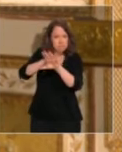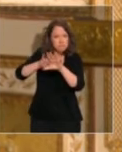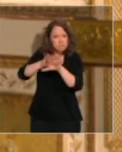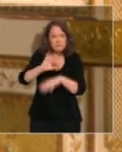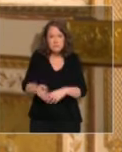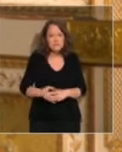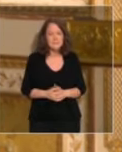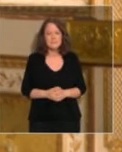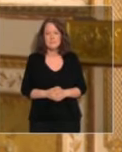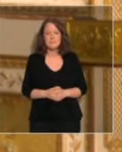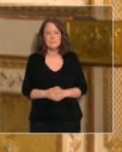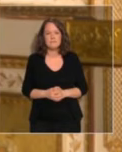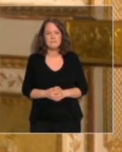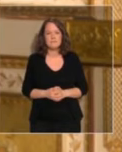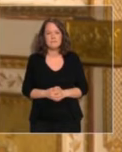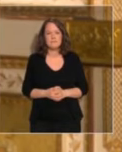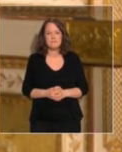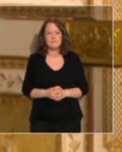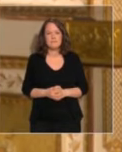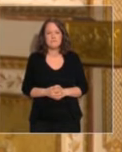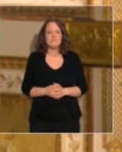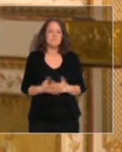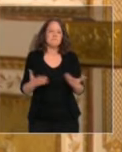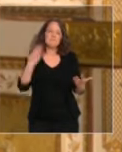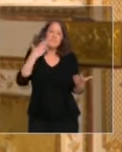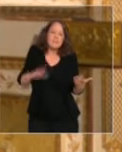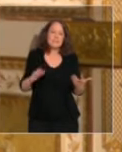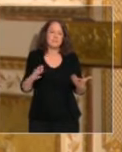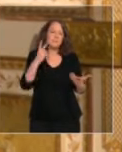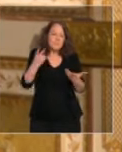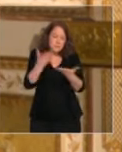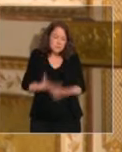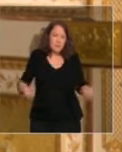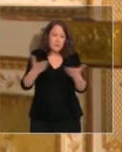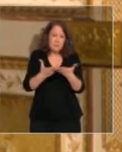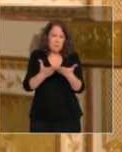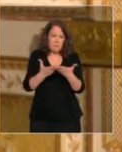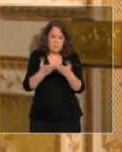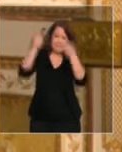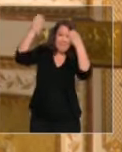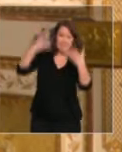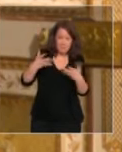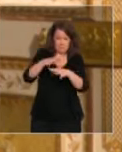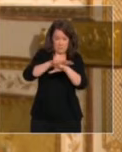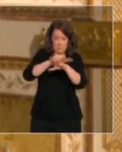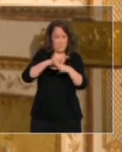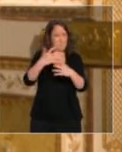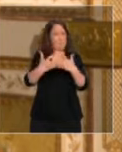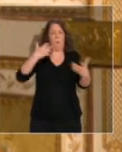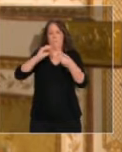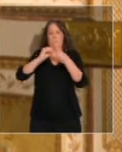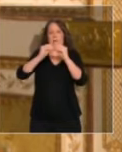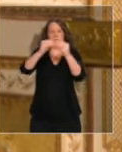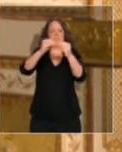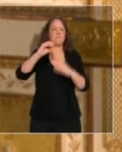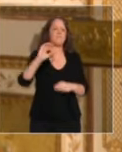Le moment, soyons honnêtes, a révélé des failles, des insuffisances. Comme tous les